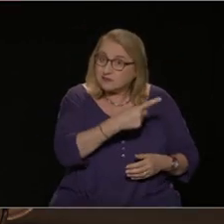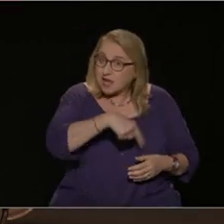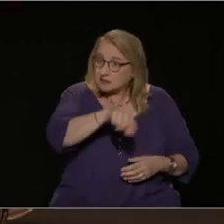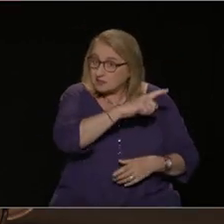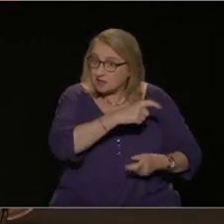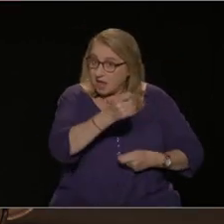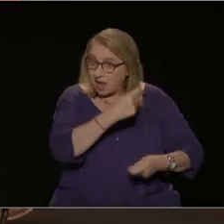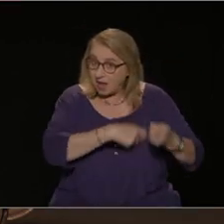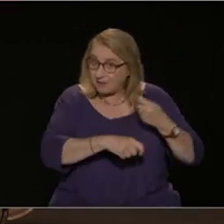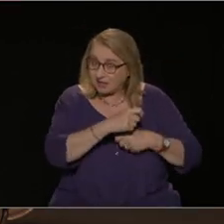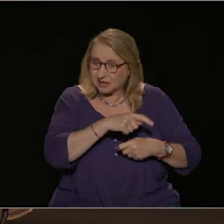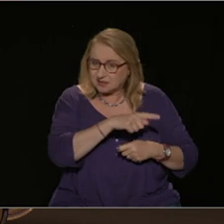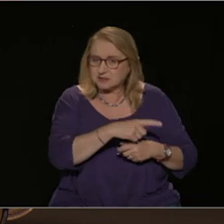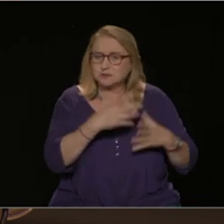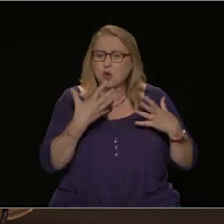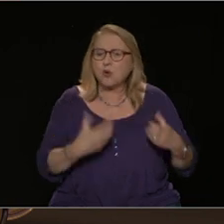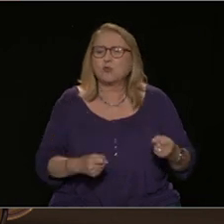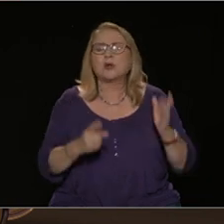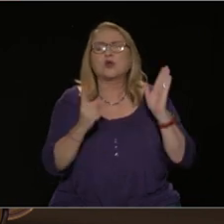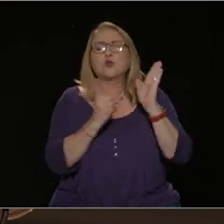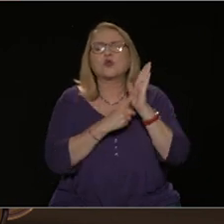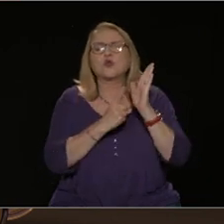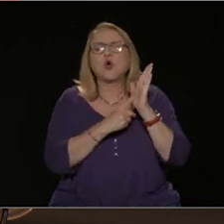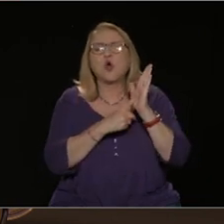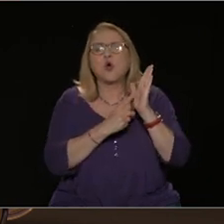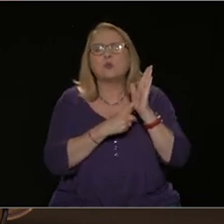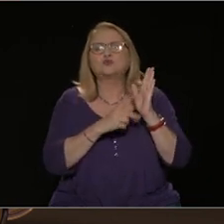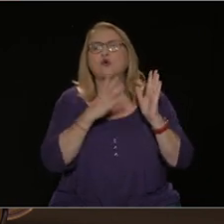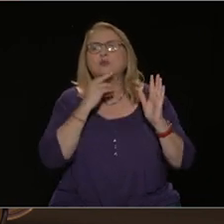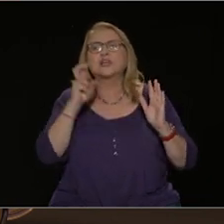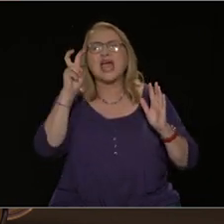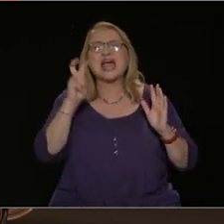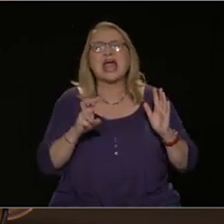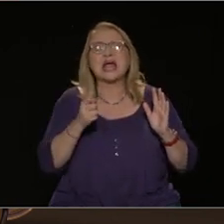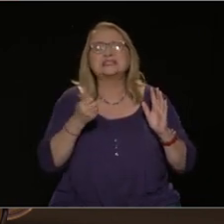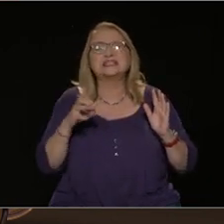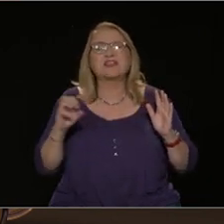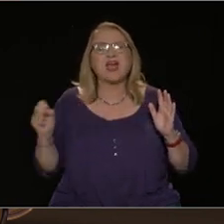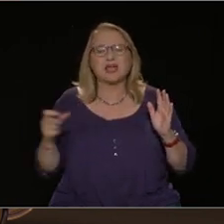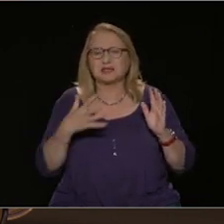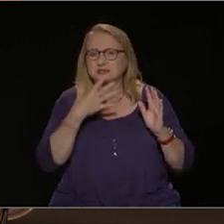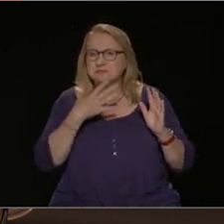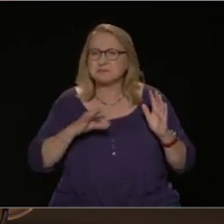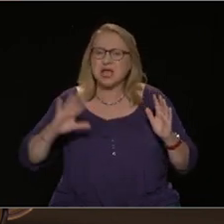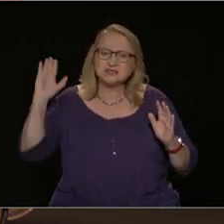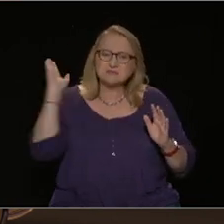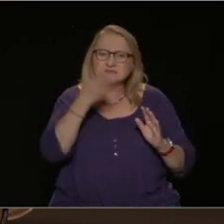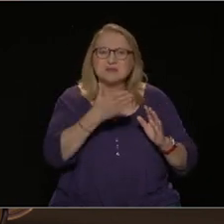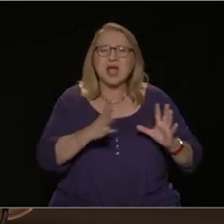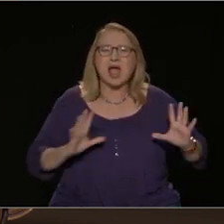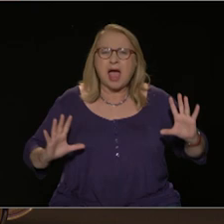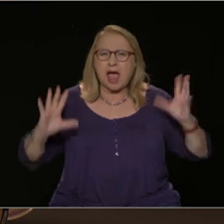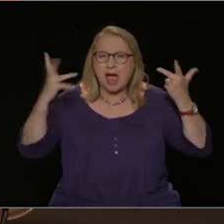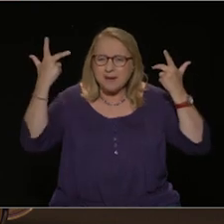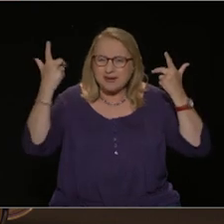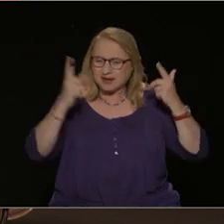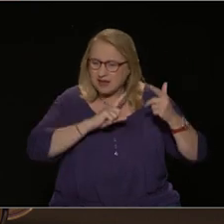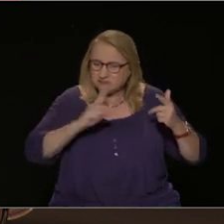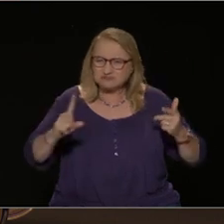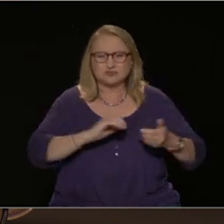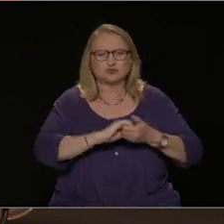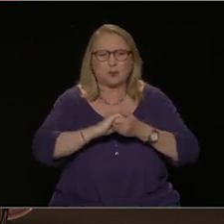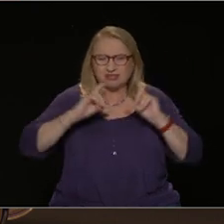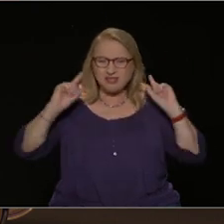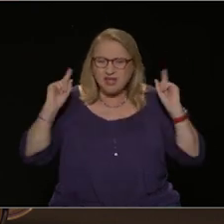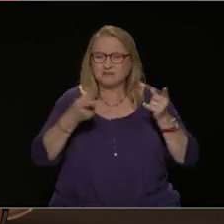αντεργατικών νόμων, όπως ο νόμος Κατζηδάκη, που χτυπάνε απεργιακά δικαιώματα συνδικαλιστικές ελευθερίες και που βλέπουμε